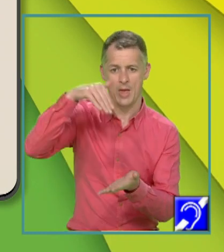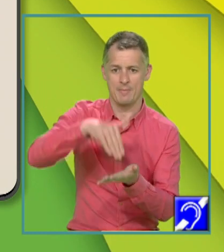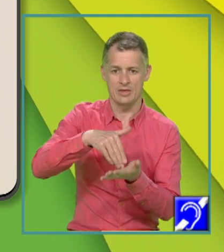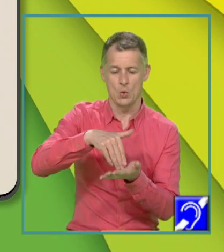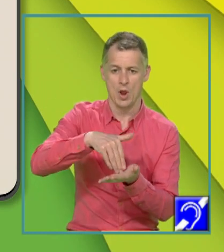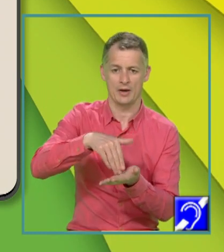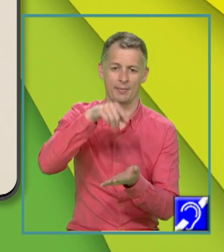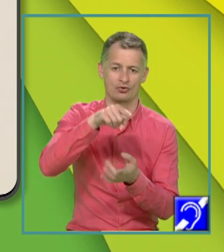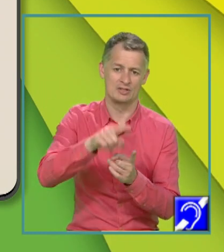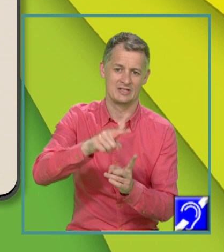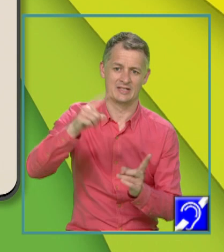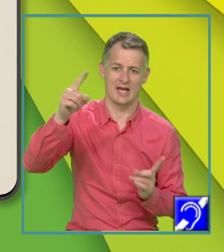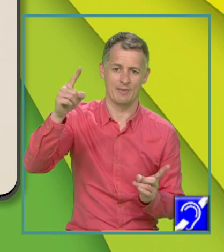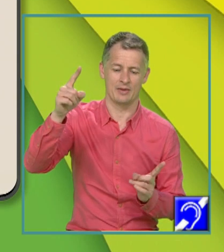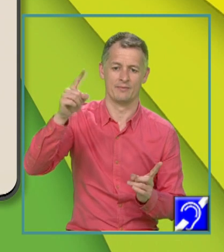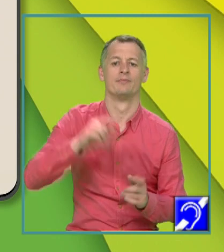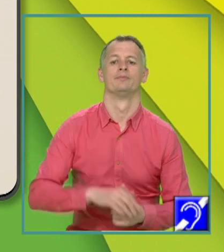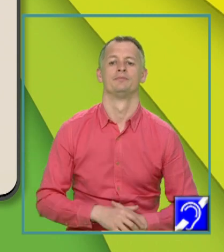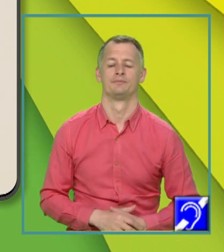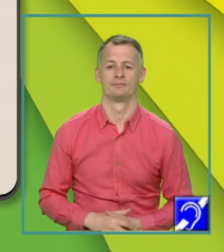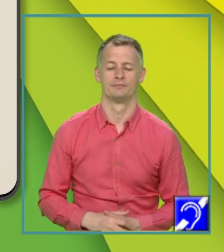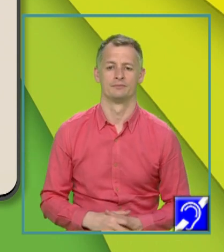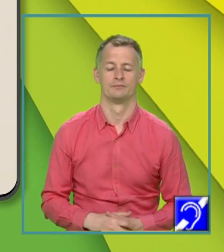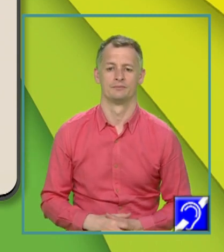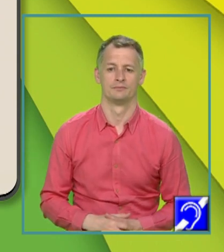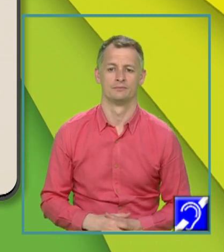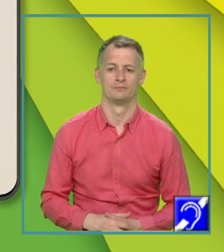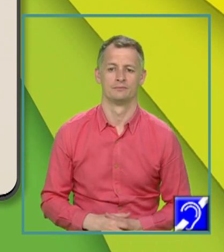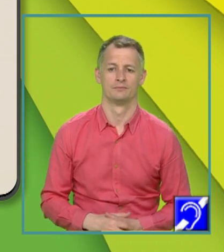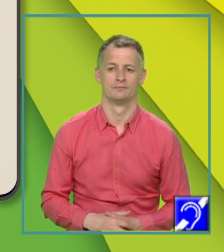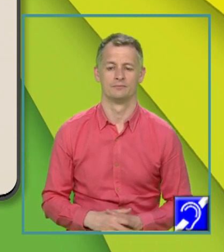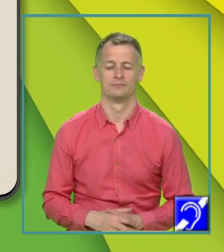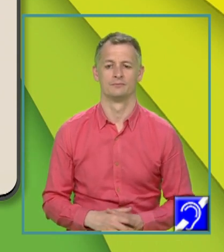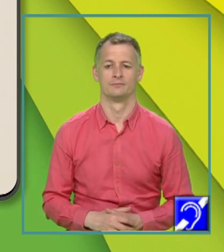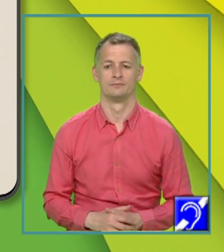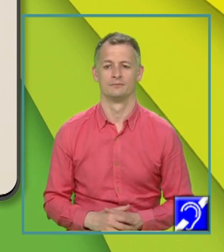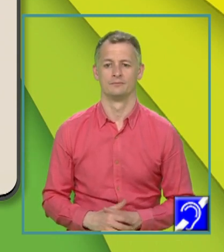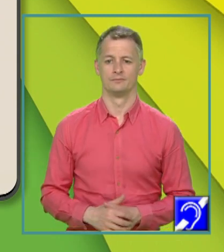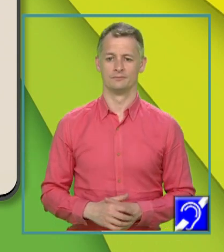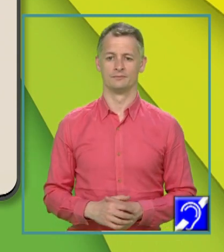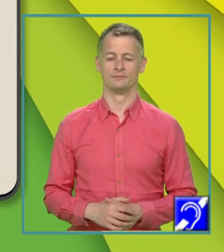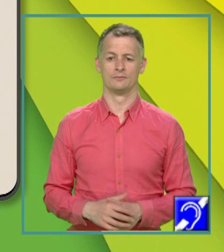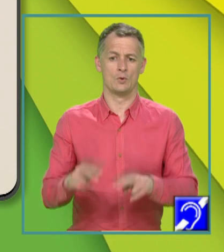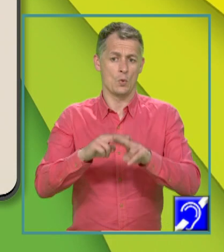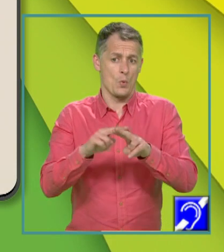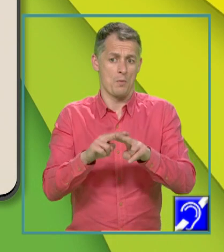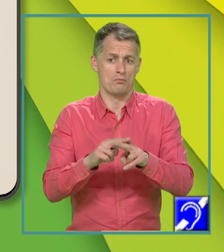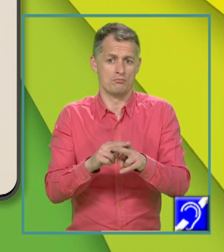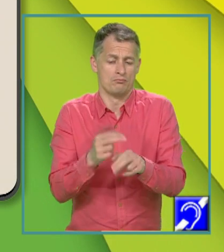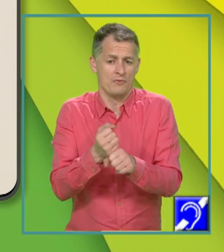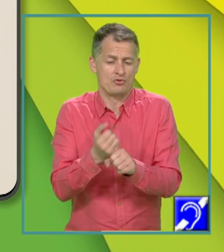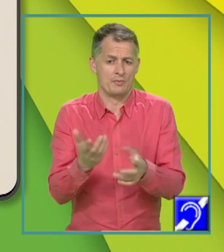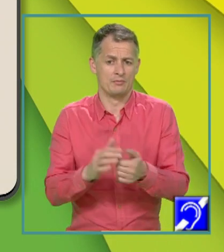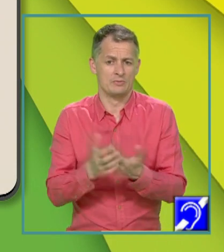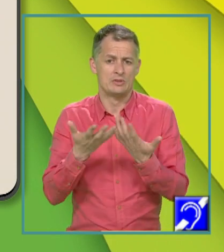pe acest segment. Da? segmentul acesta. Bun. Cum pornim sau la ce